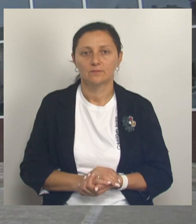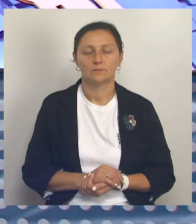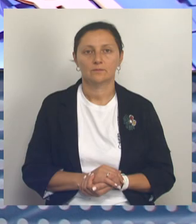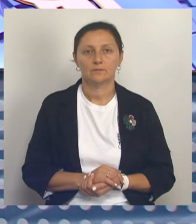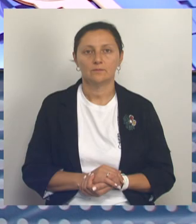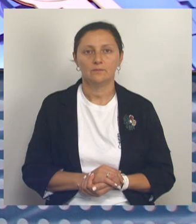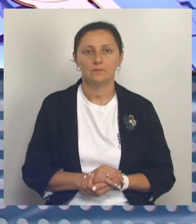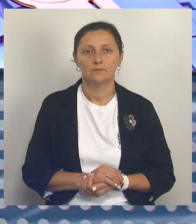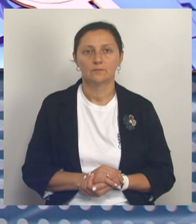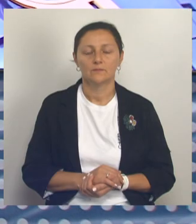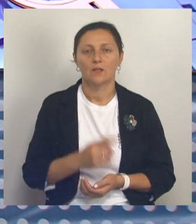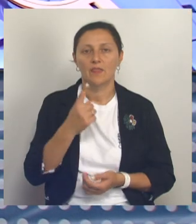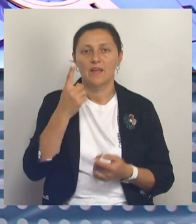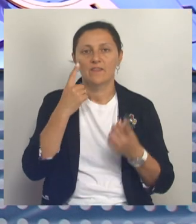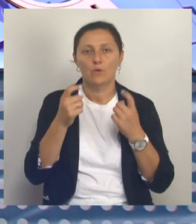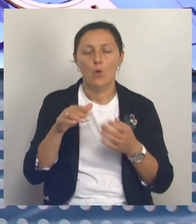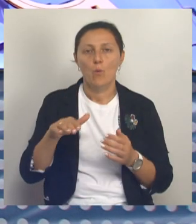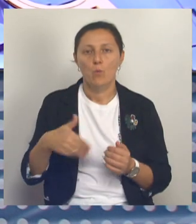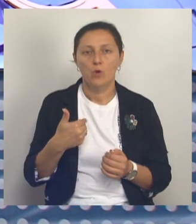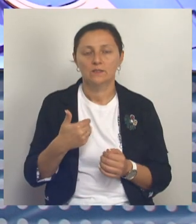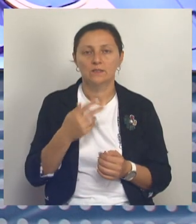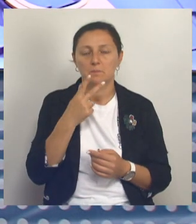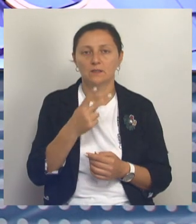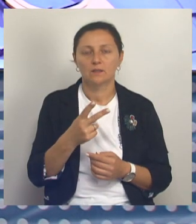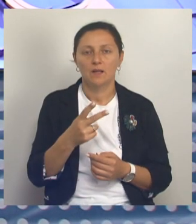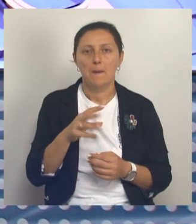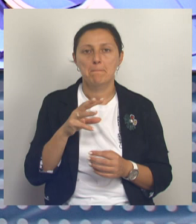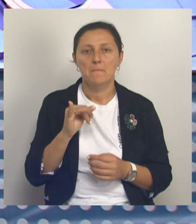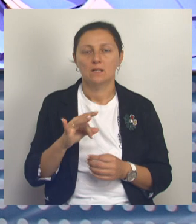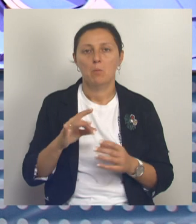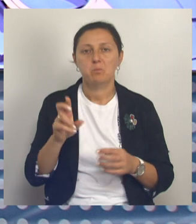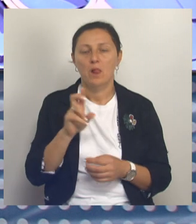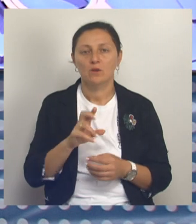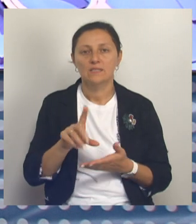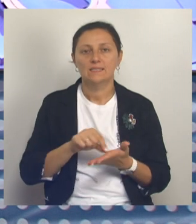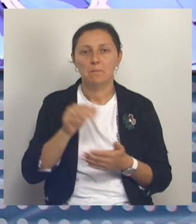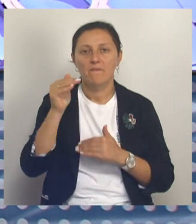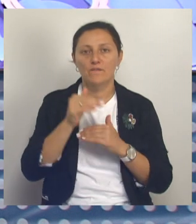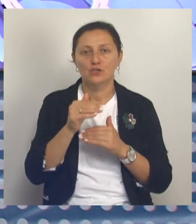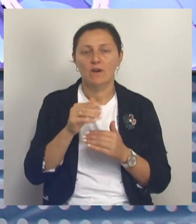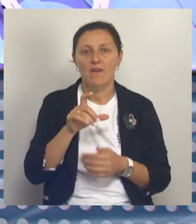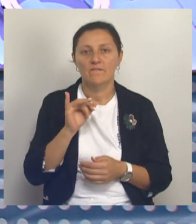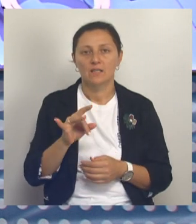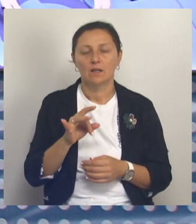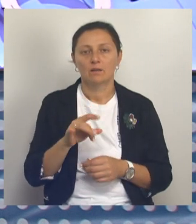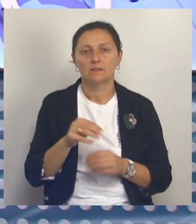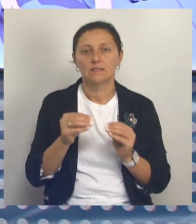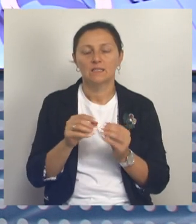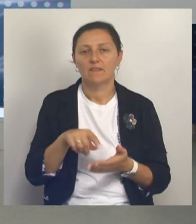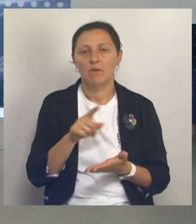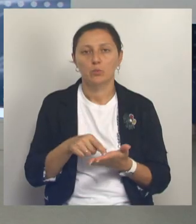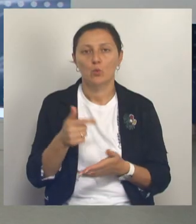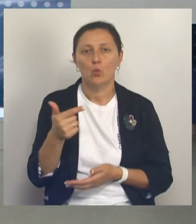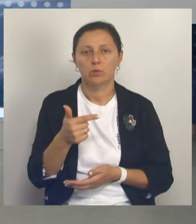И еще одна информация. Сразу после выпуска смотрите на Мире Белогорья запись вечернего эфира Вячеслава Гладкова «10 вопросов к